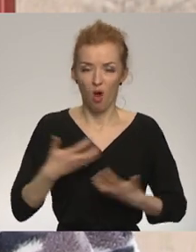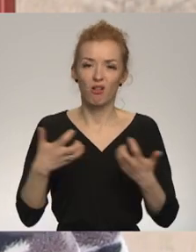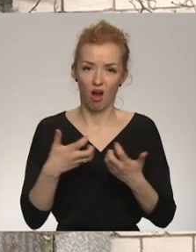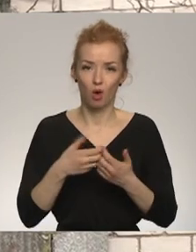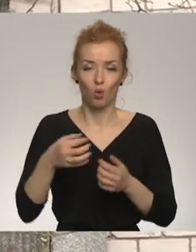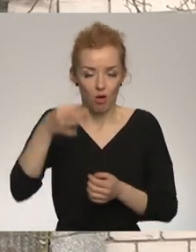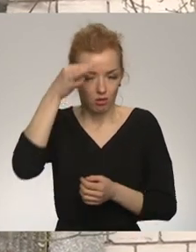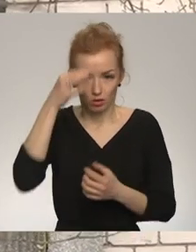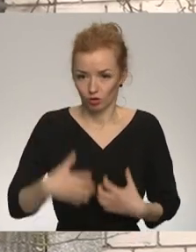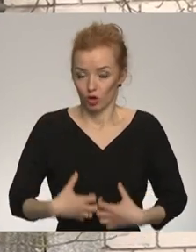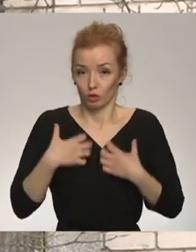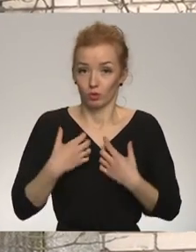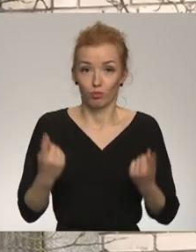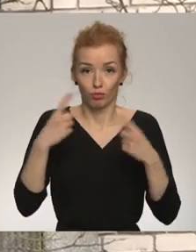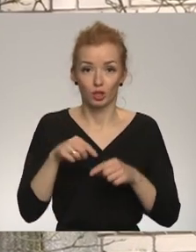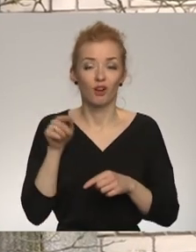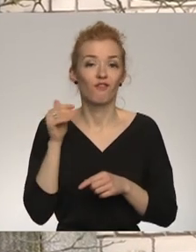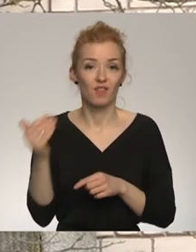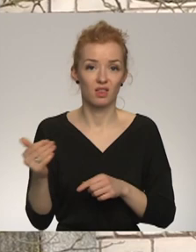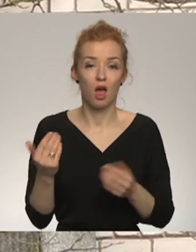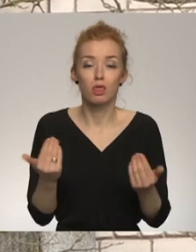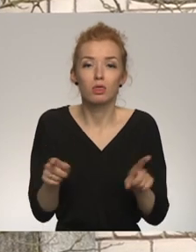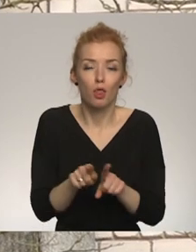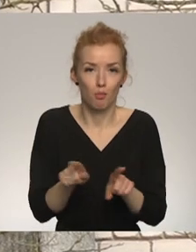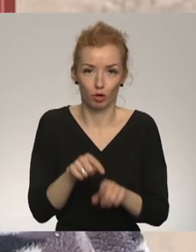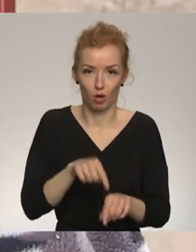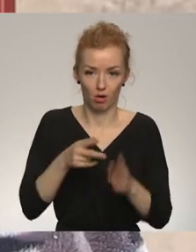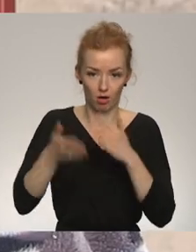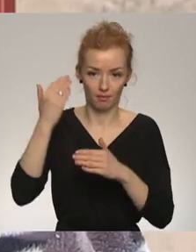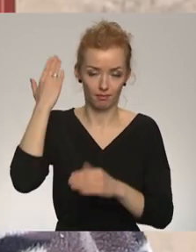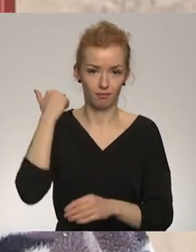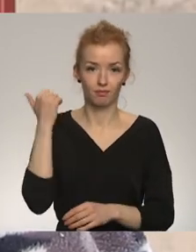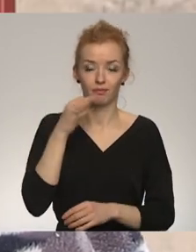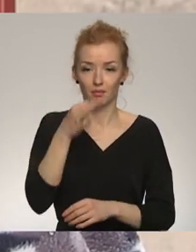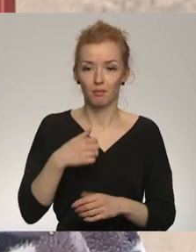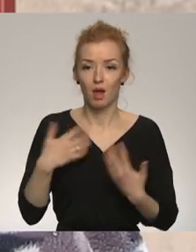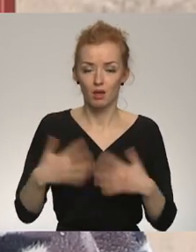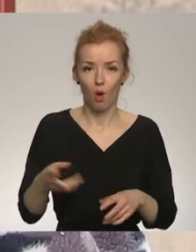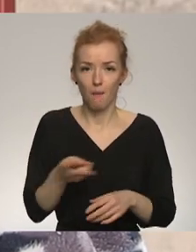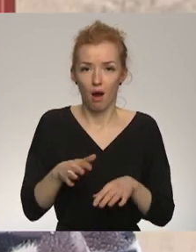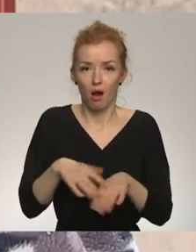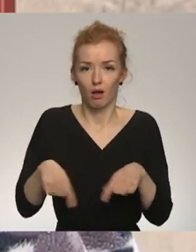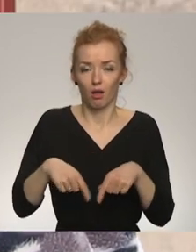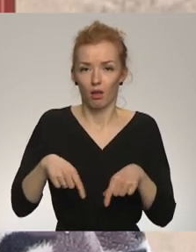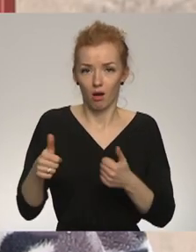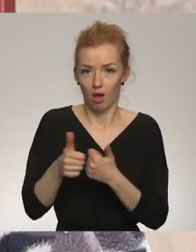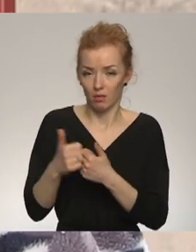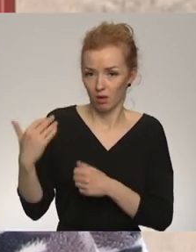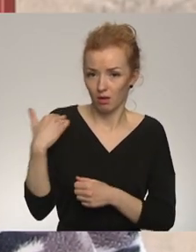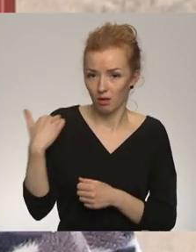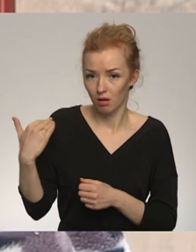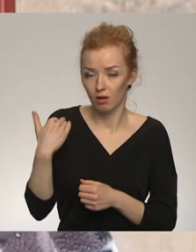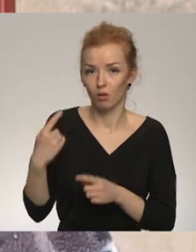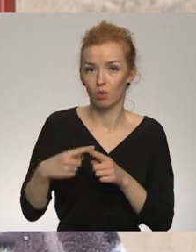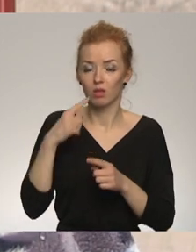atceras to ar šausmām. Šobrīd viņai ir tieši tādas pašas sajūtas. Man jau kājas nodarpēja, kaimņi pateicu un